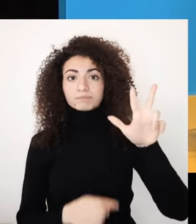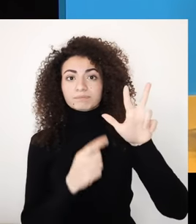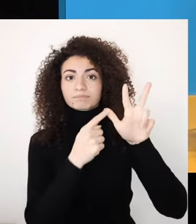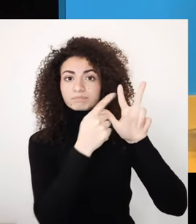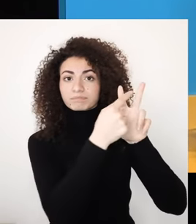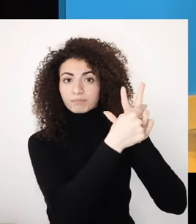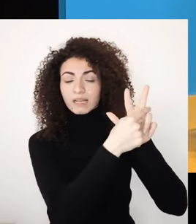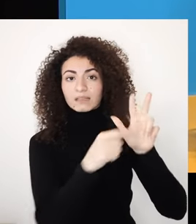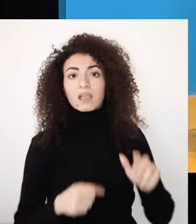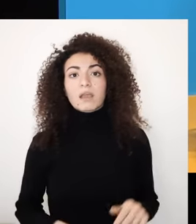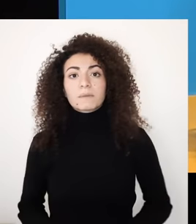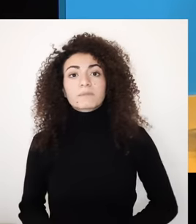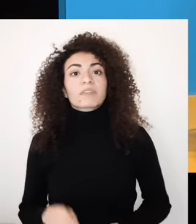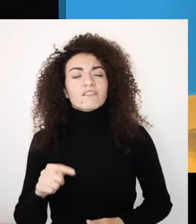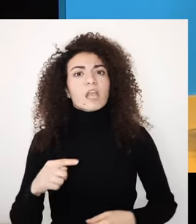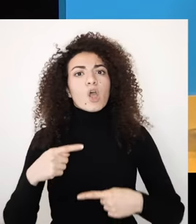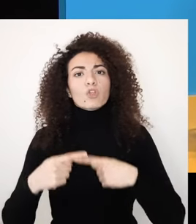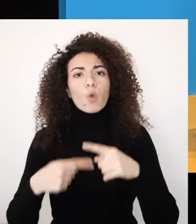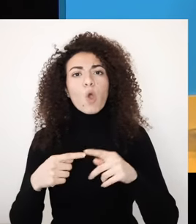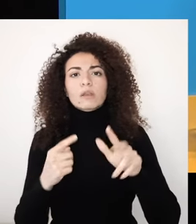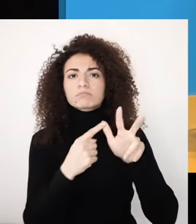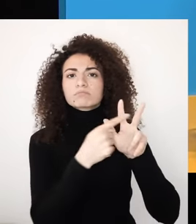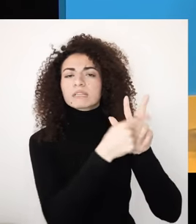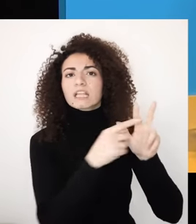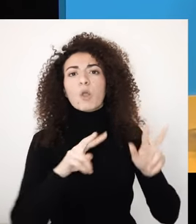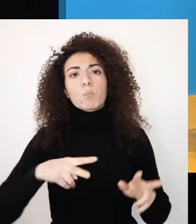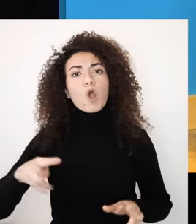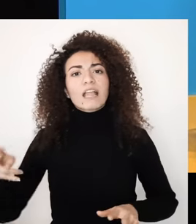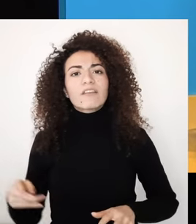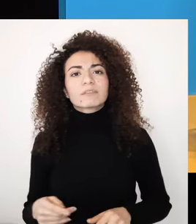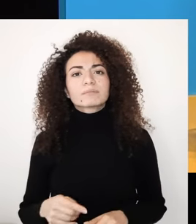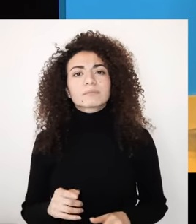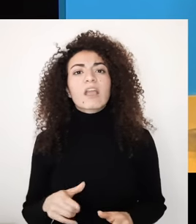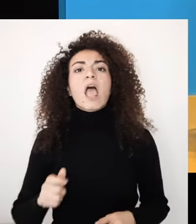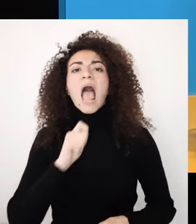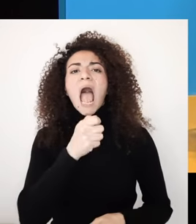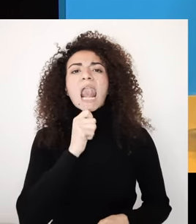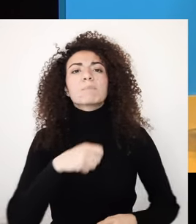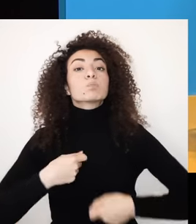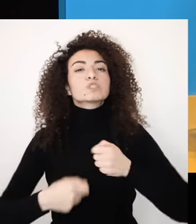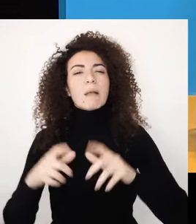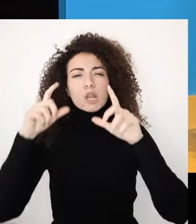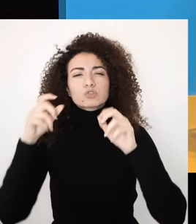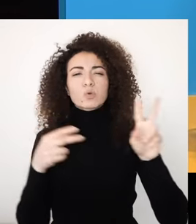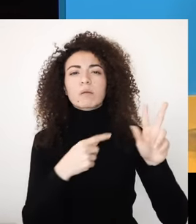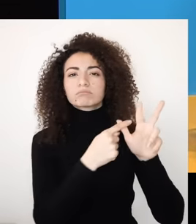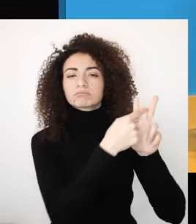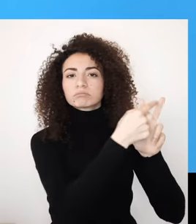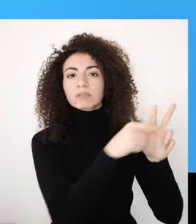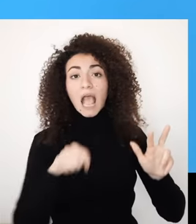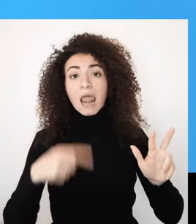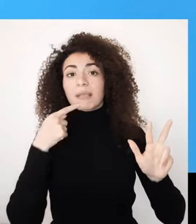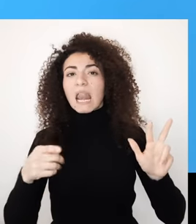البطولة والشرين القبيح وهالدور جمالاً إلى جانب الدوران الآخرين مستعمل من قبل وسائل الإعلام